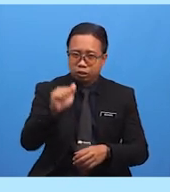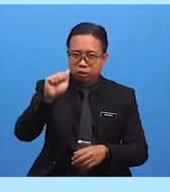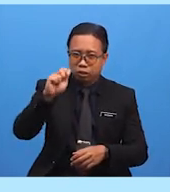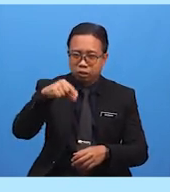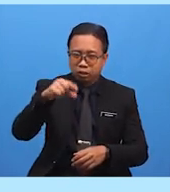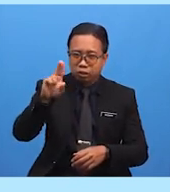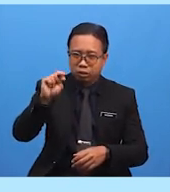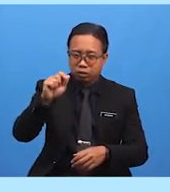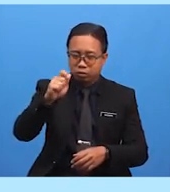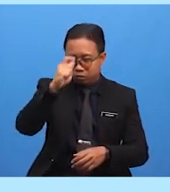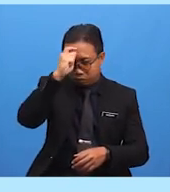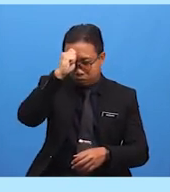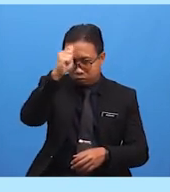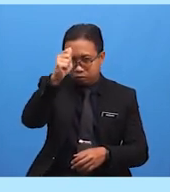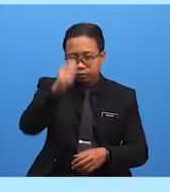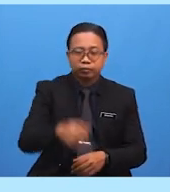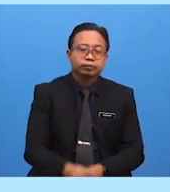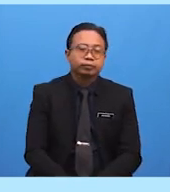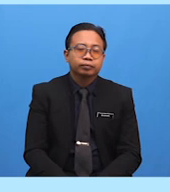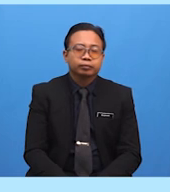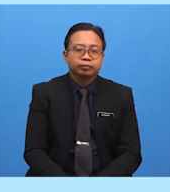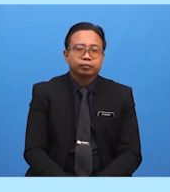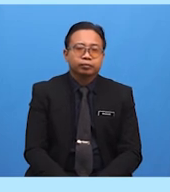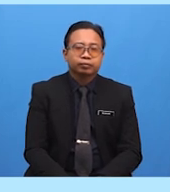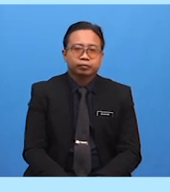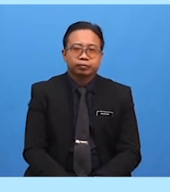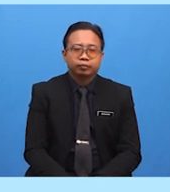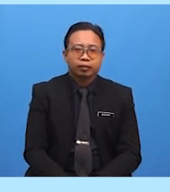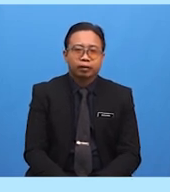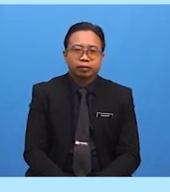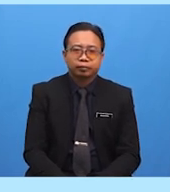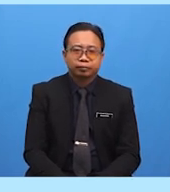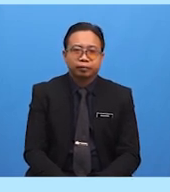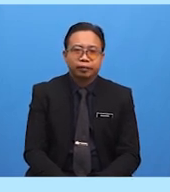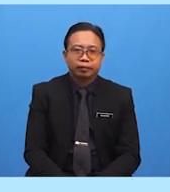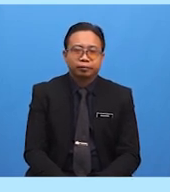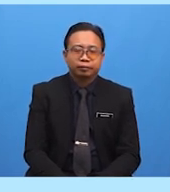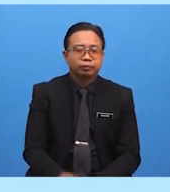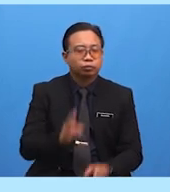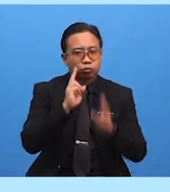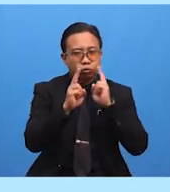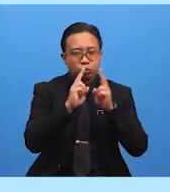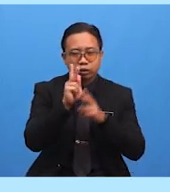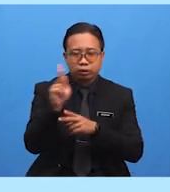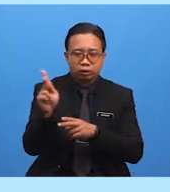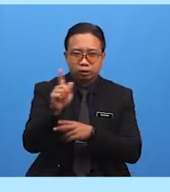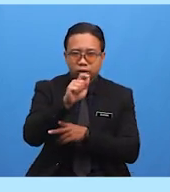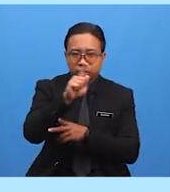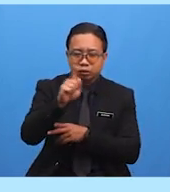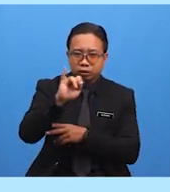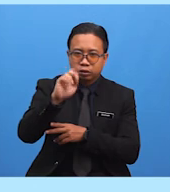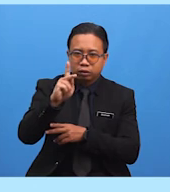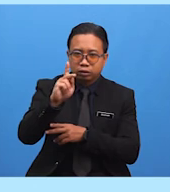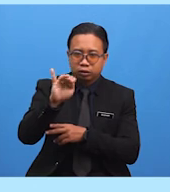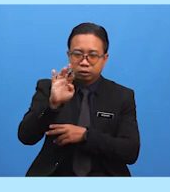Ciptaan Allah Subhanahu Wa Ta'ala Lazimkanlah Mengucapkan Zikir